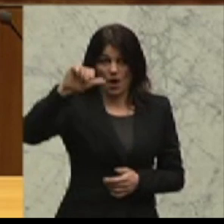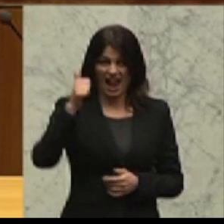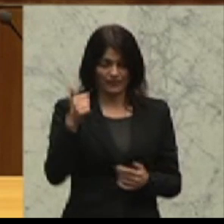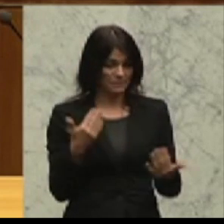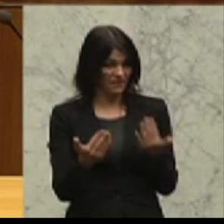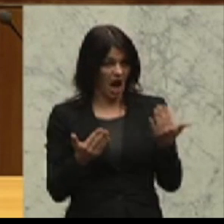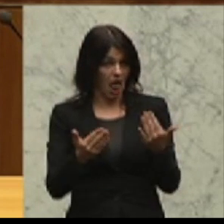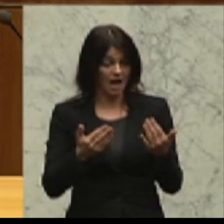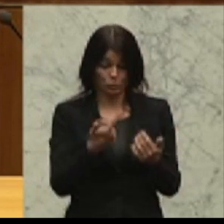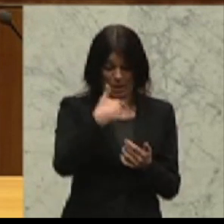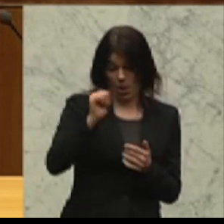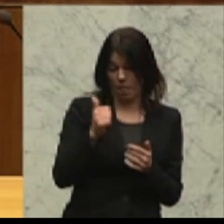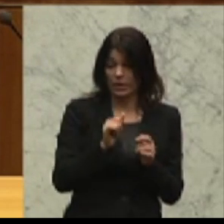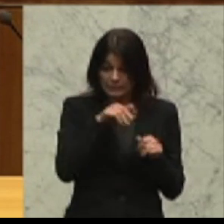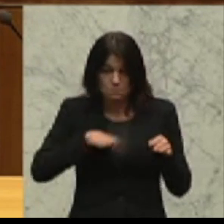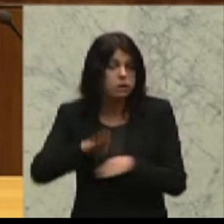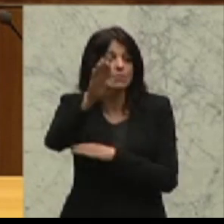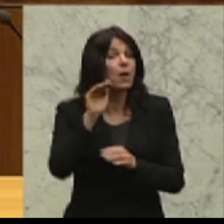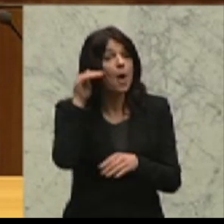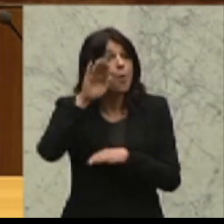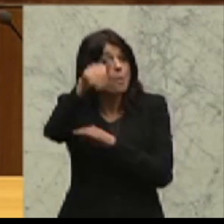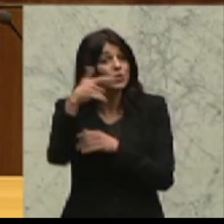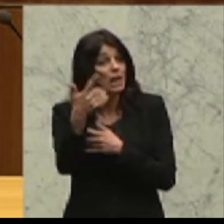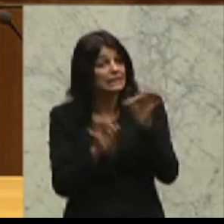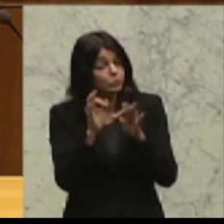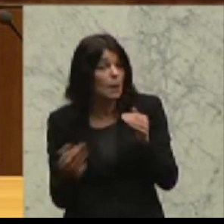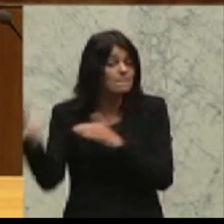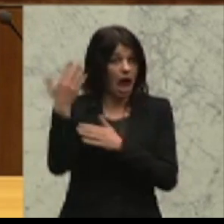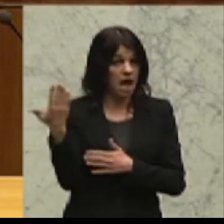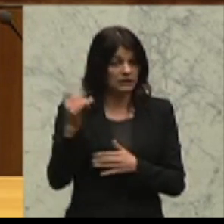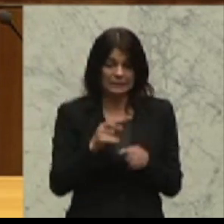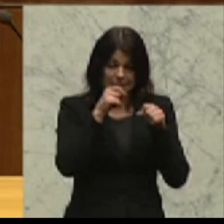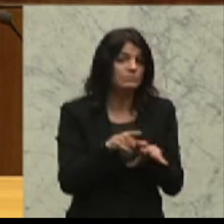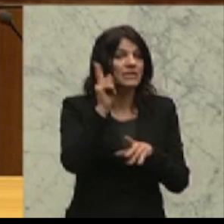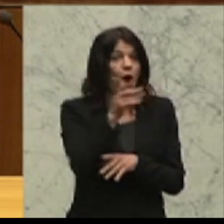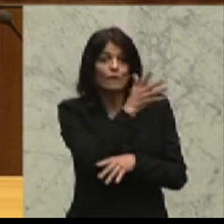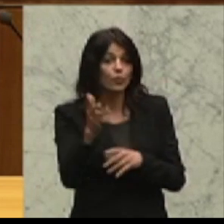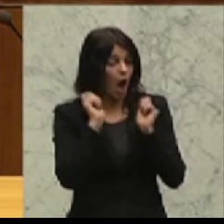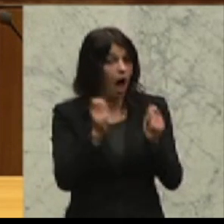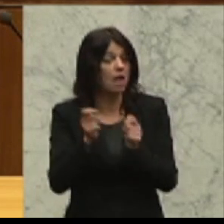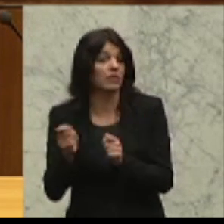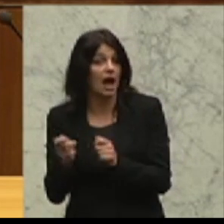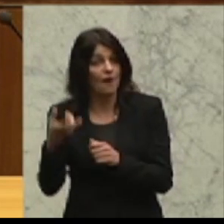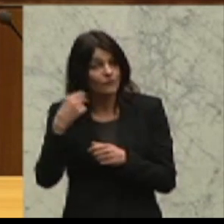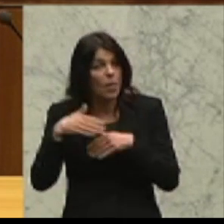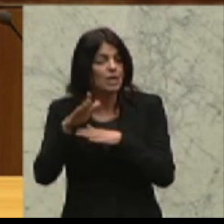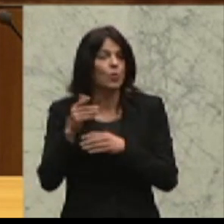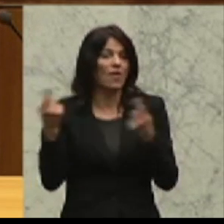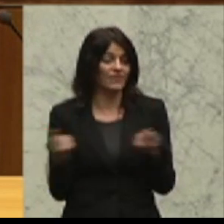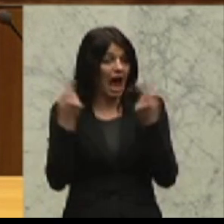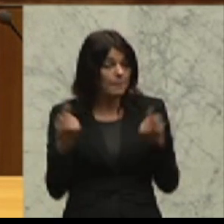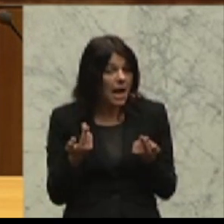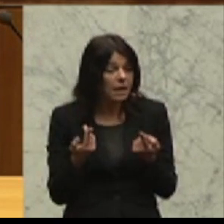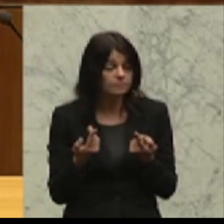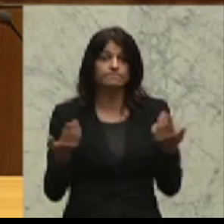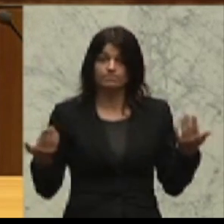eine Steigerung von über 20 Prozent gehabt, um die 17.500 Anträge von Asylwerbern und haben auf der